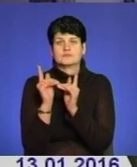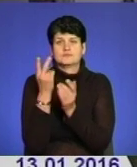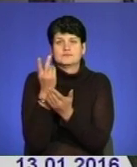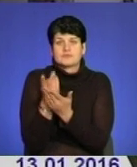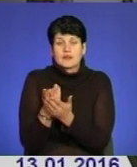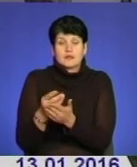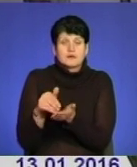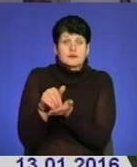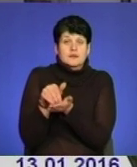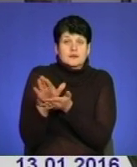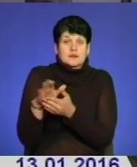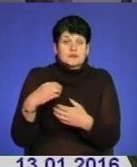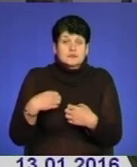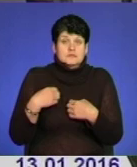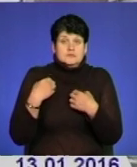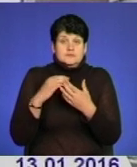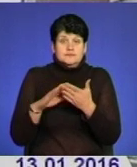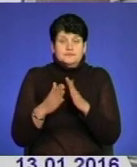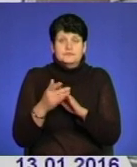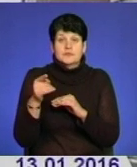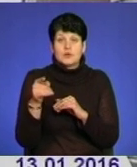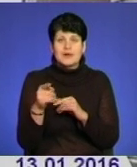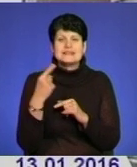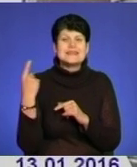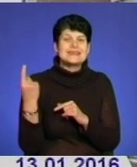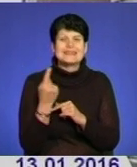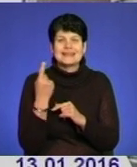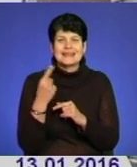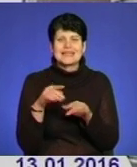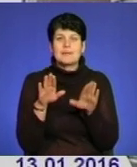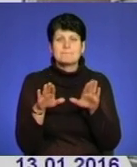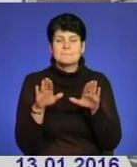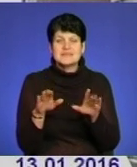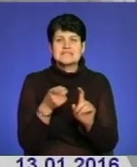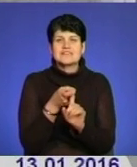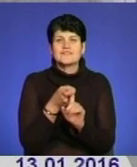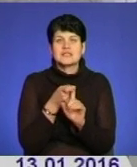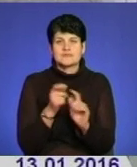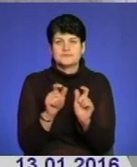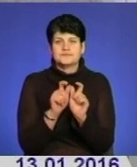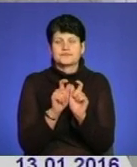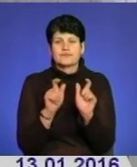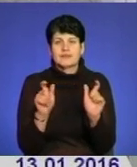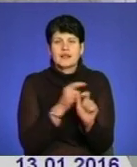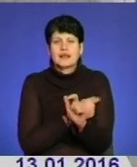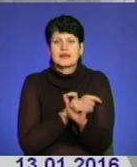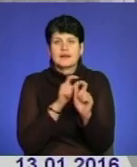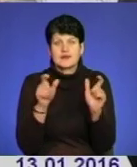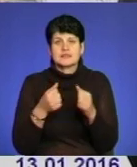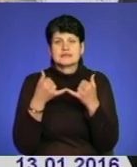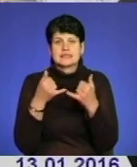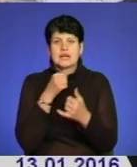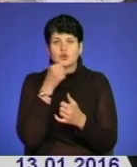хворі відмовлялися через жахливі умови. А це єдиний в місті інфекційний медзаклад і для дорослих, і для дітей.